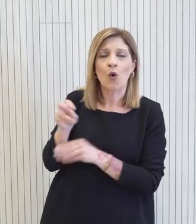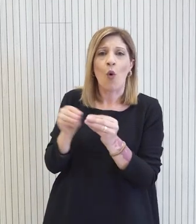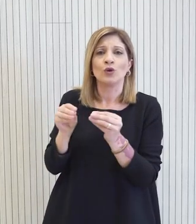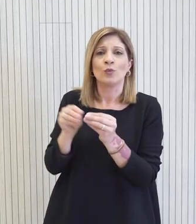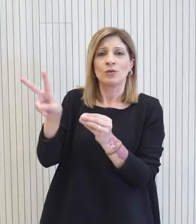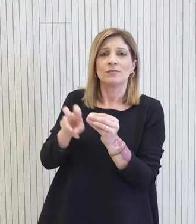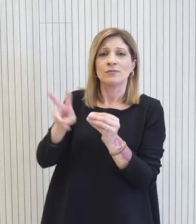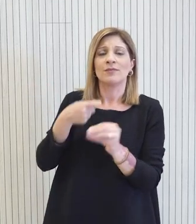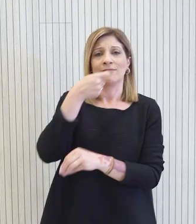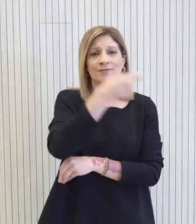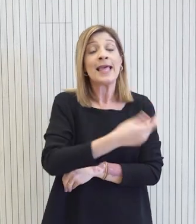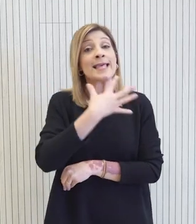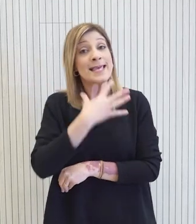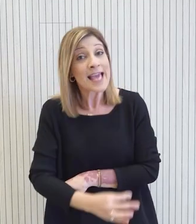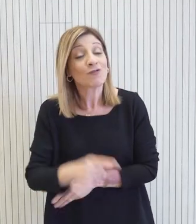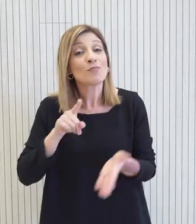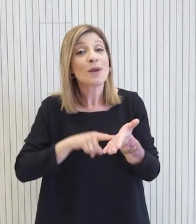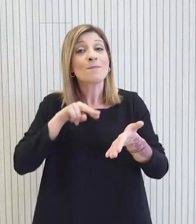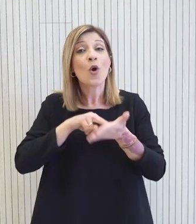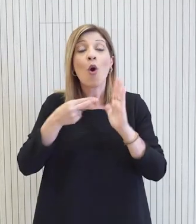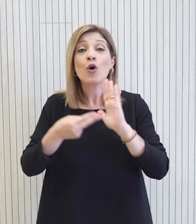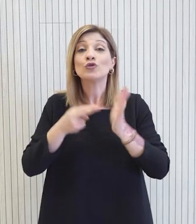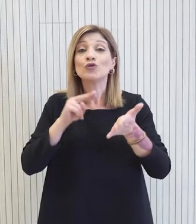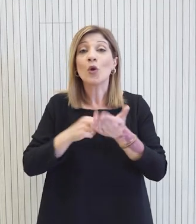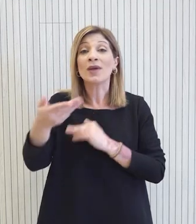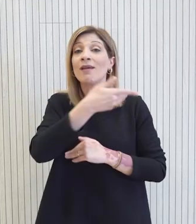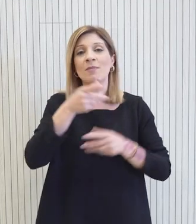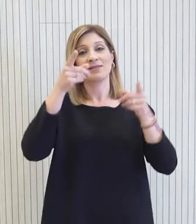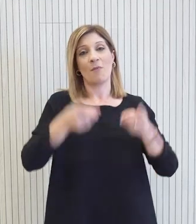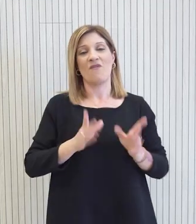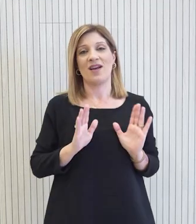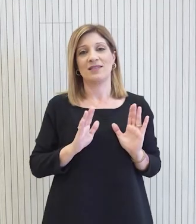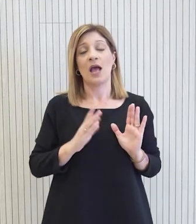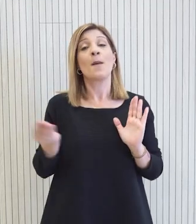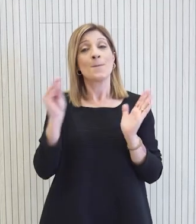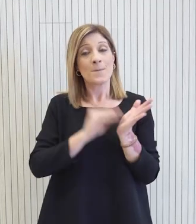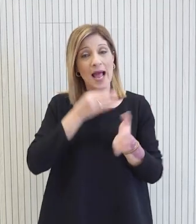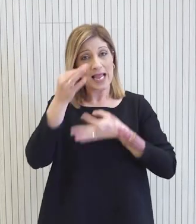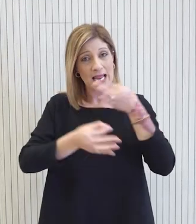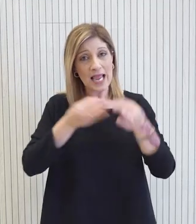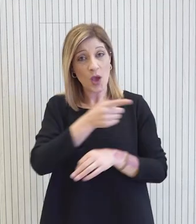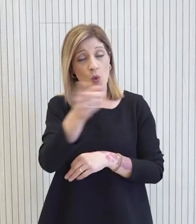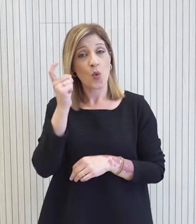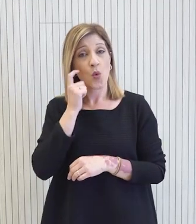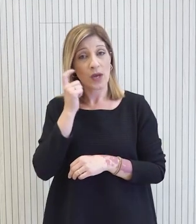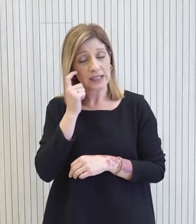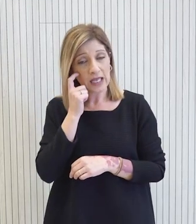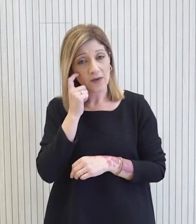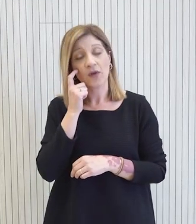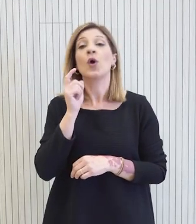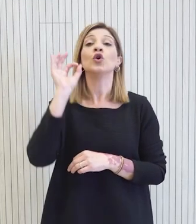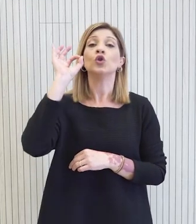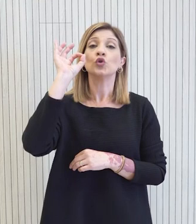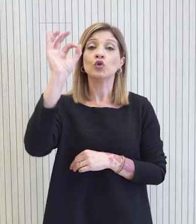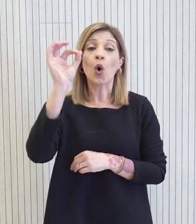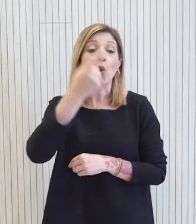πρέπει να είμαστε διπλά και τριπλά προσεκτικοί στις όποιες αποφάσεις λαμβάνομαι. Εκείνο το οποίο όμως επαναλαμβάνω θα πρέπει να καταστεί σαφές είναι ότι ο κοινός